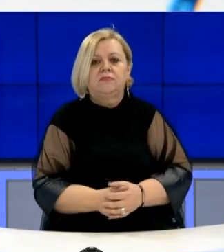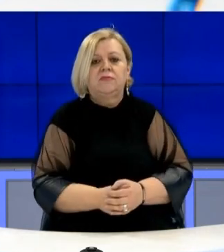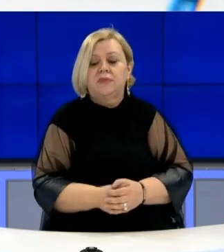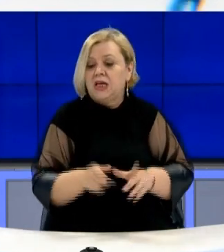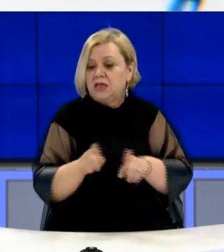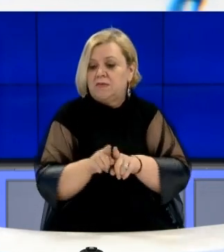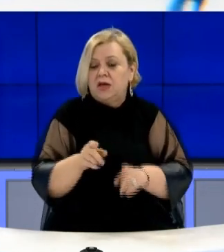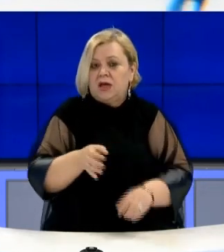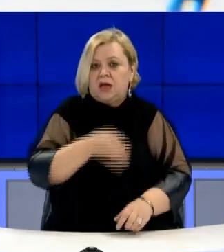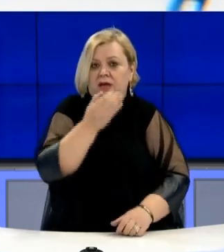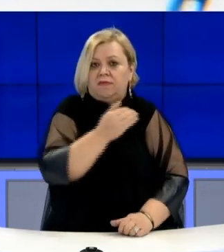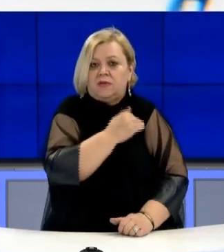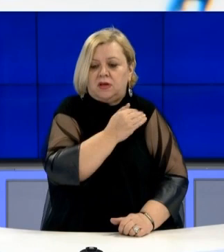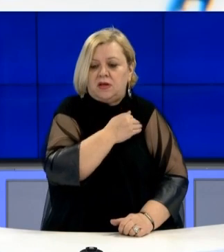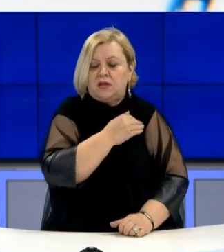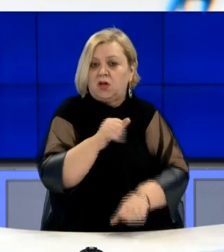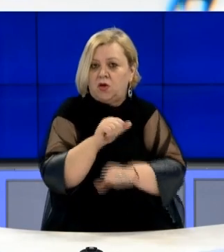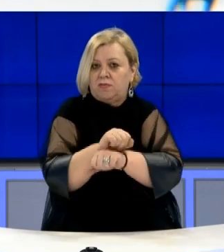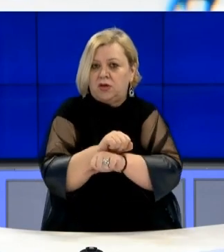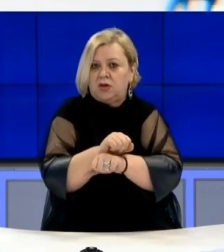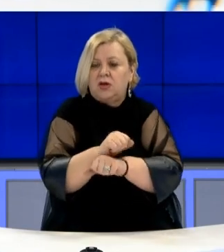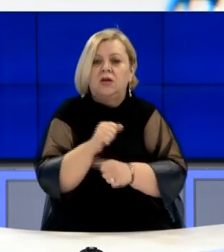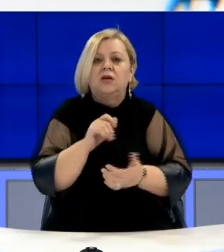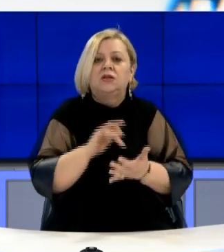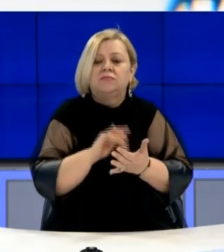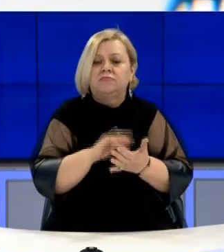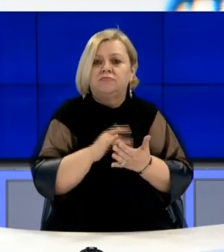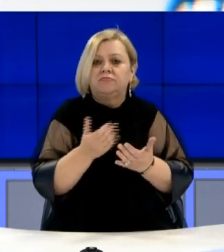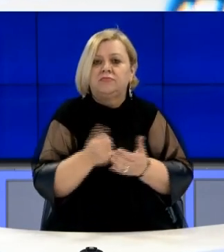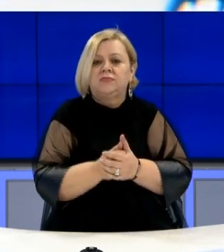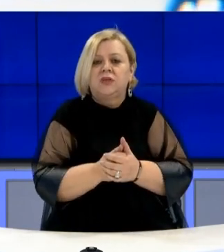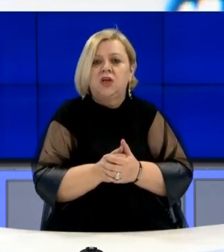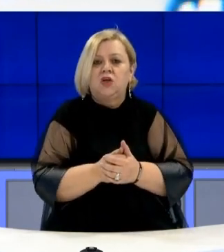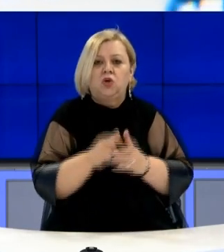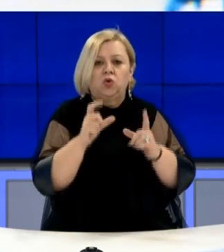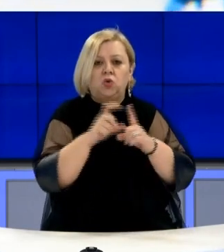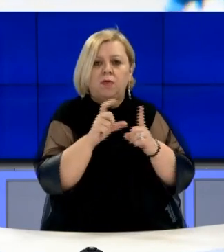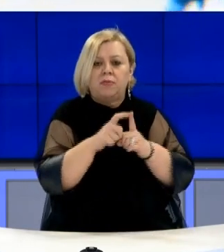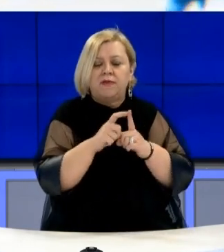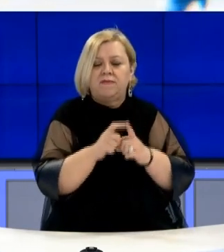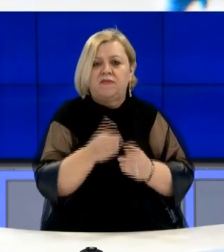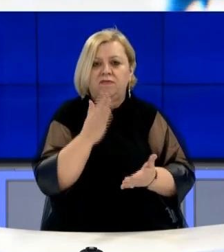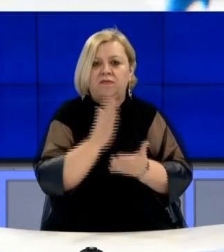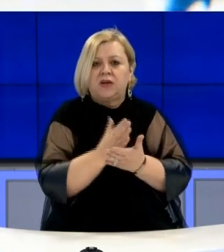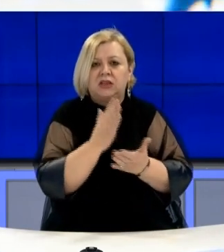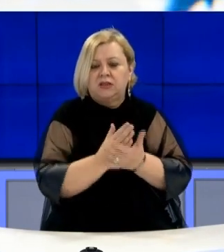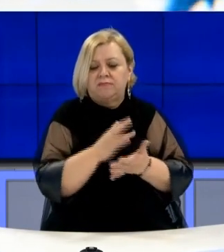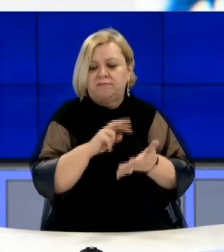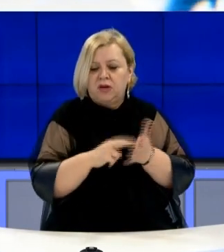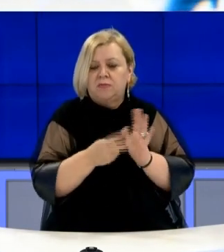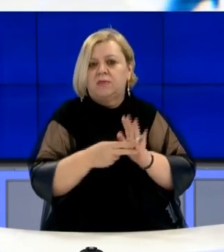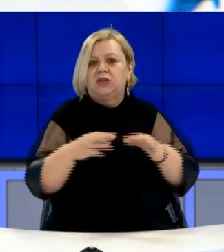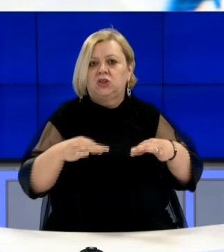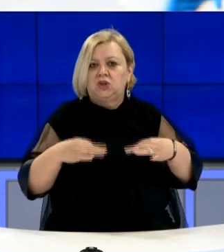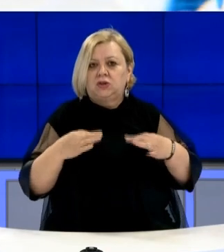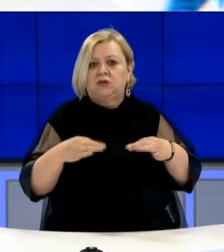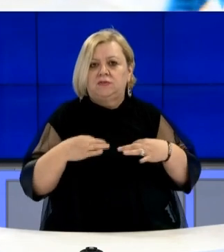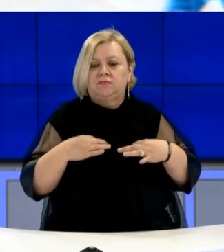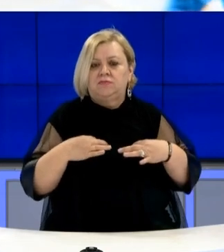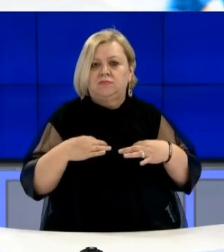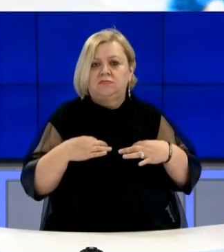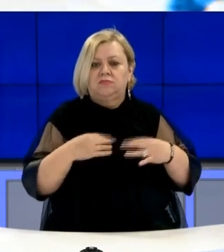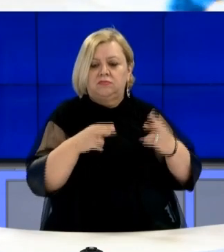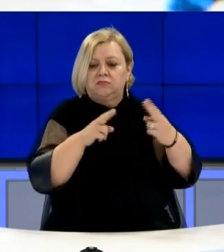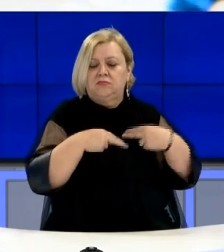Si pas njëftimi, gjatë qëndrimi të ti në qëndrën korektuës në Dubravë, bashdimisht ka qenë me probleme shëndetsore. Organët